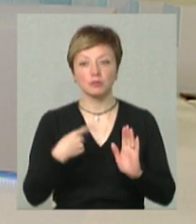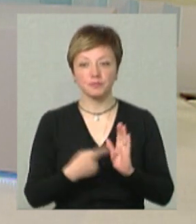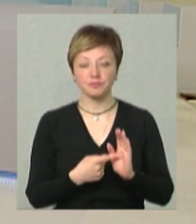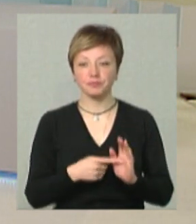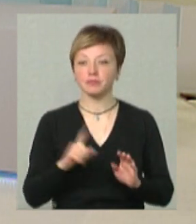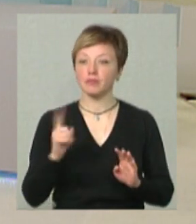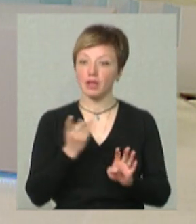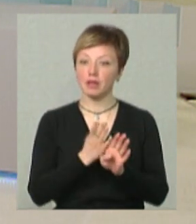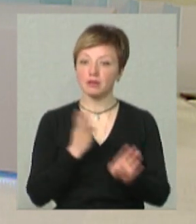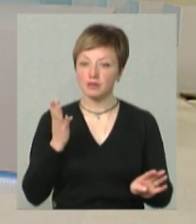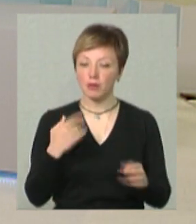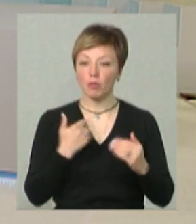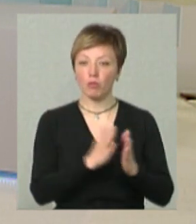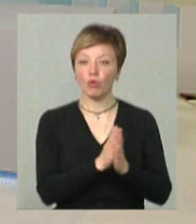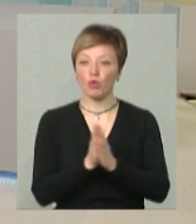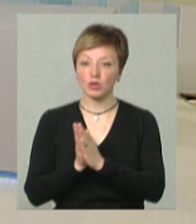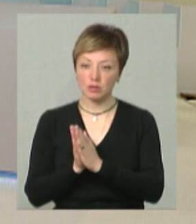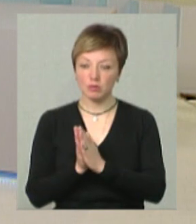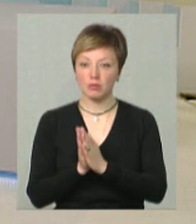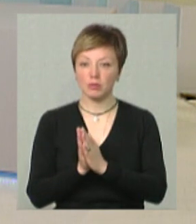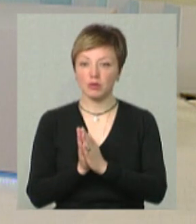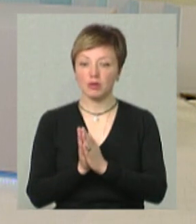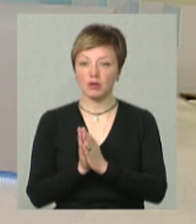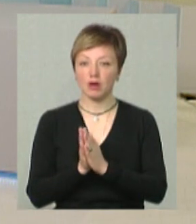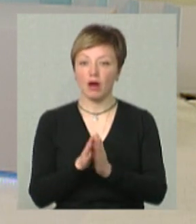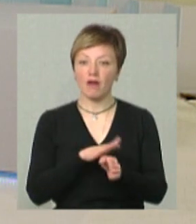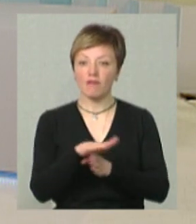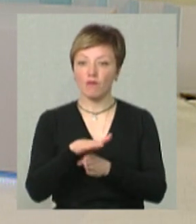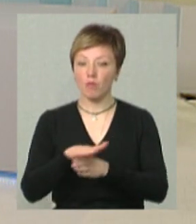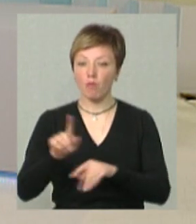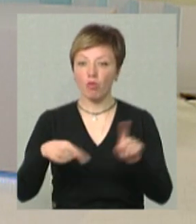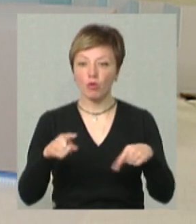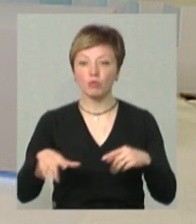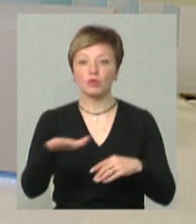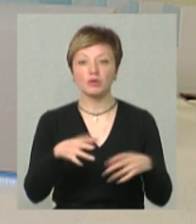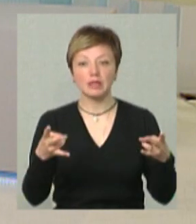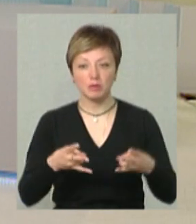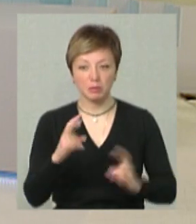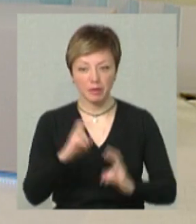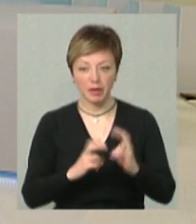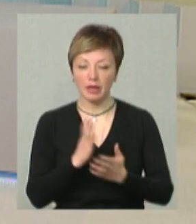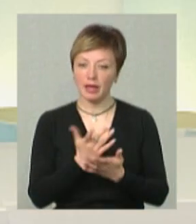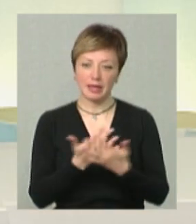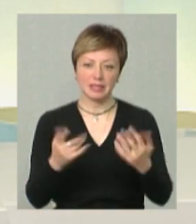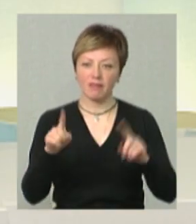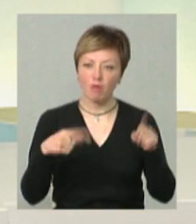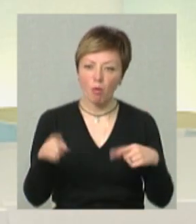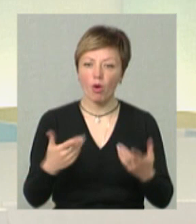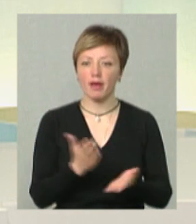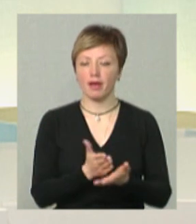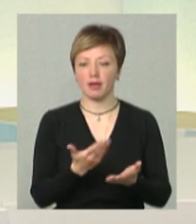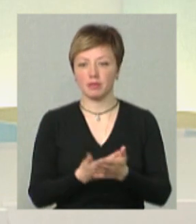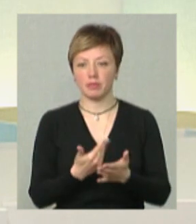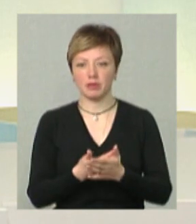Перш за все, ми просимо отримати вимоги до тих площ, які потрібні підприємству, тому що є різні вимоги. Є